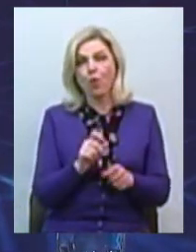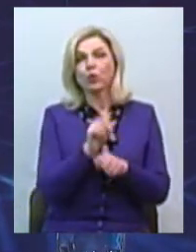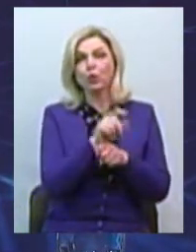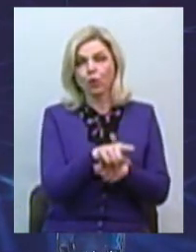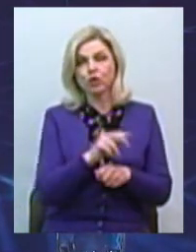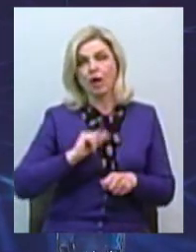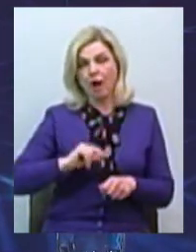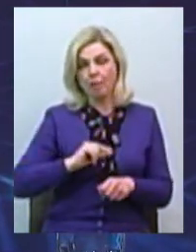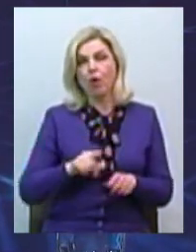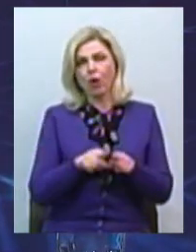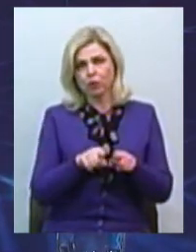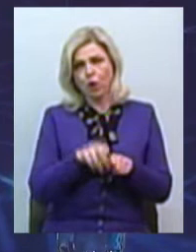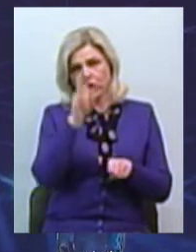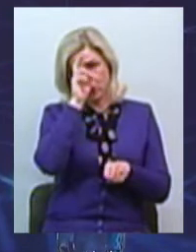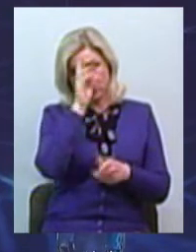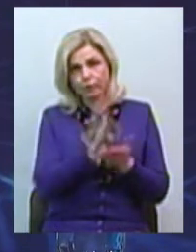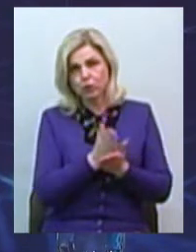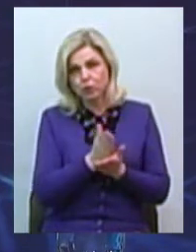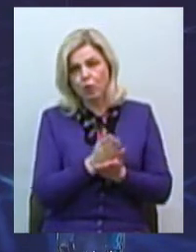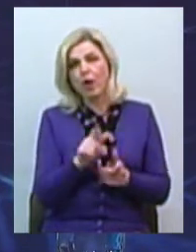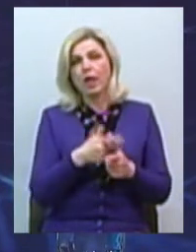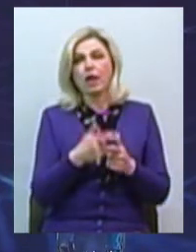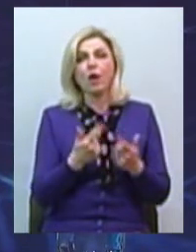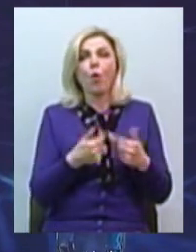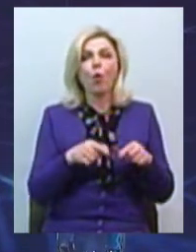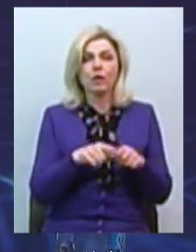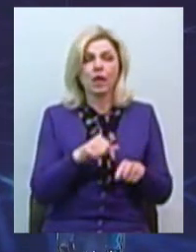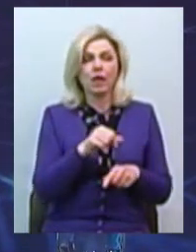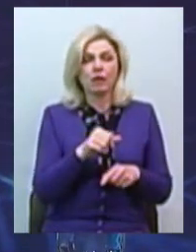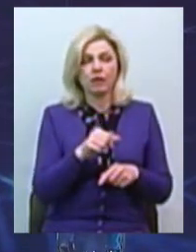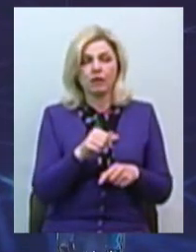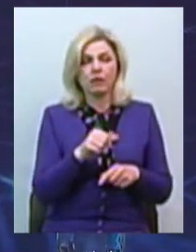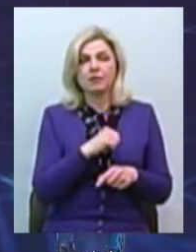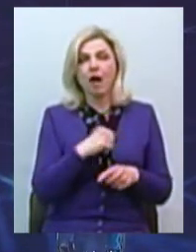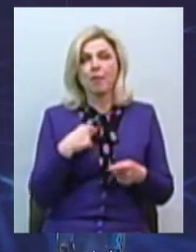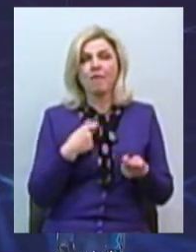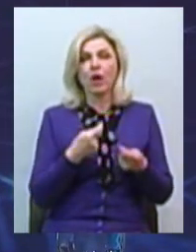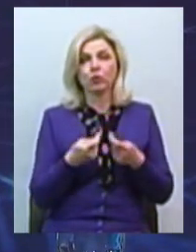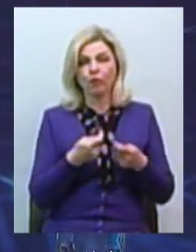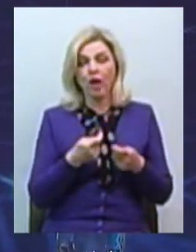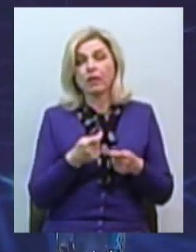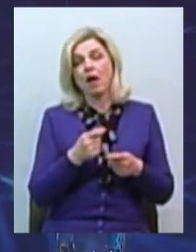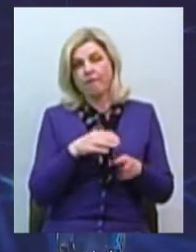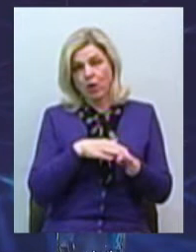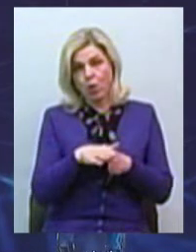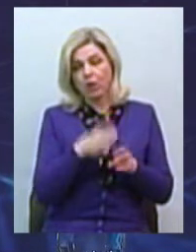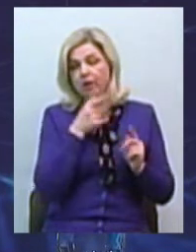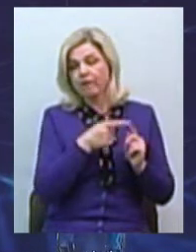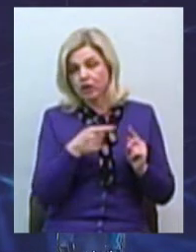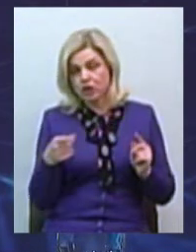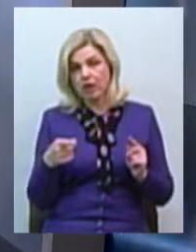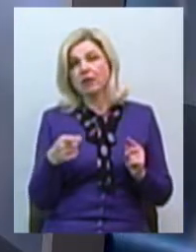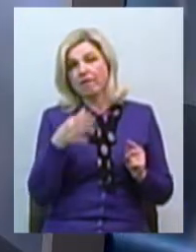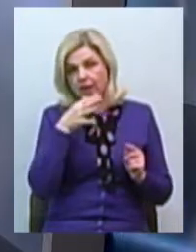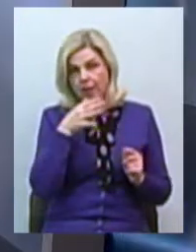числі державному службовцю або службовцю органу місцевого самоврядування виконувати протягом певного періоду